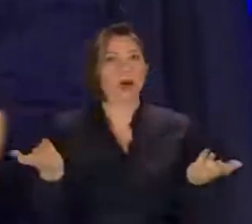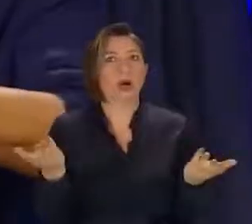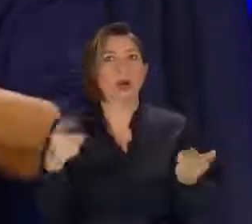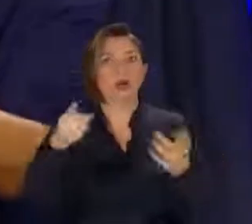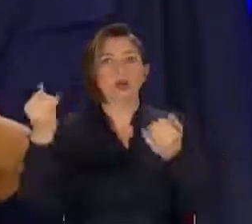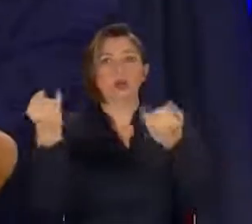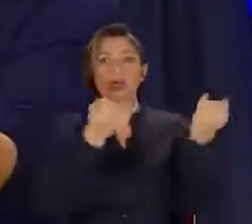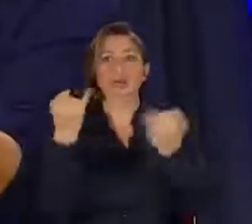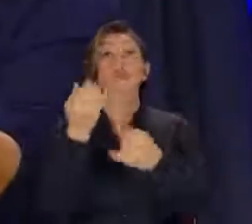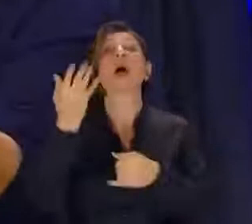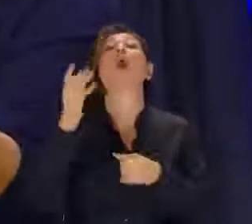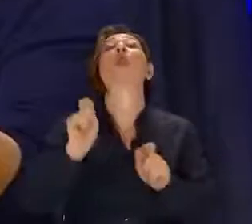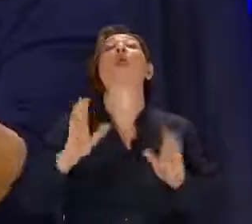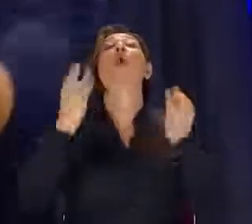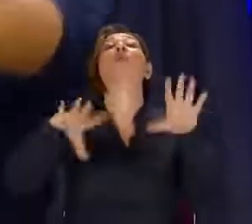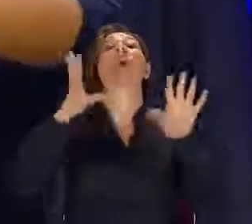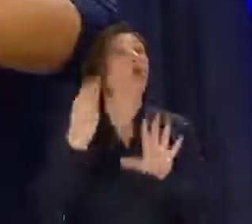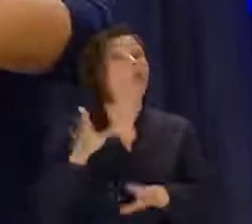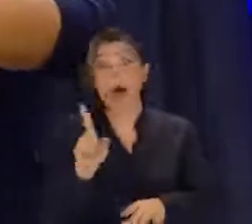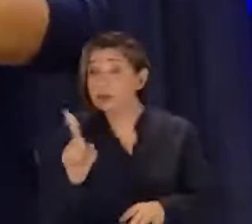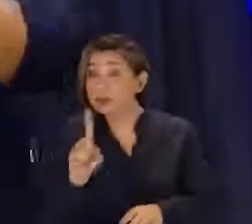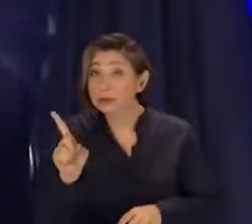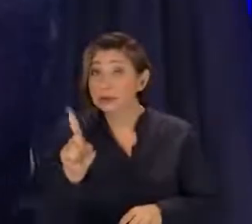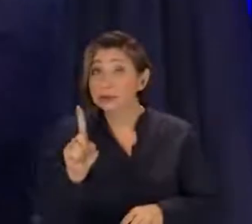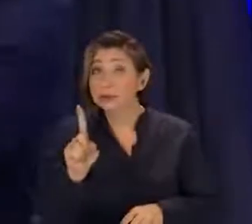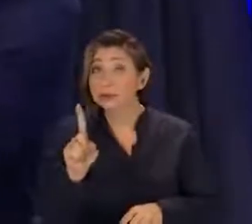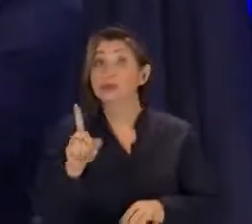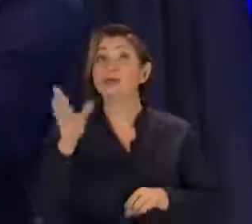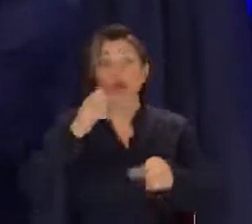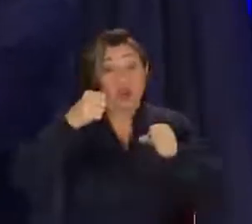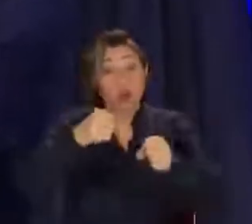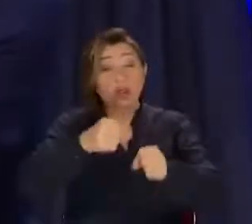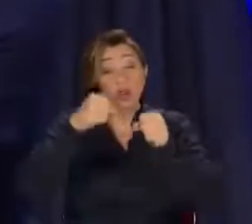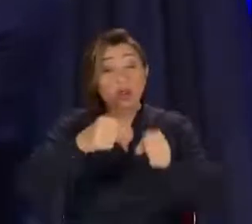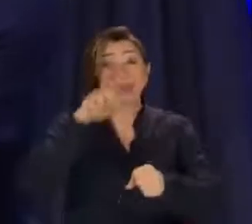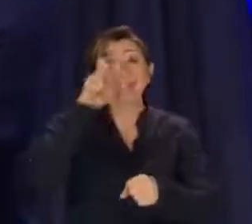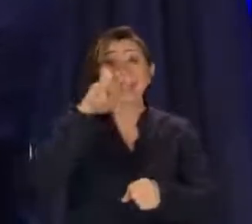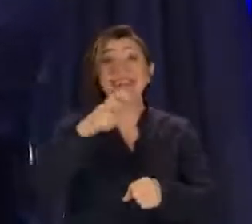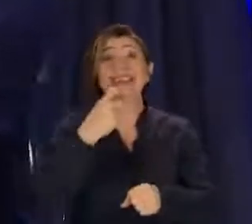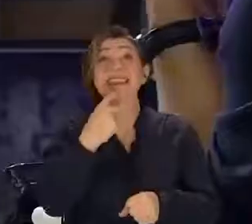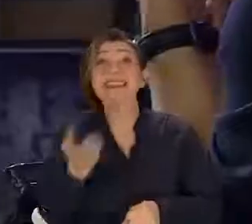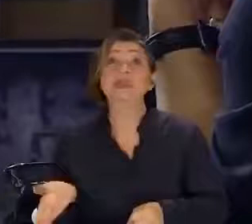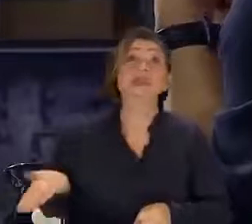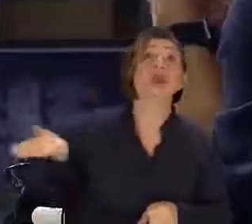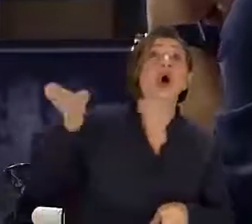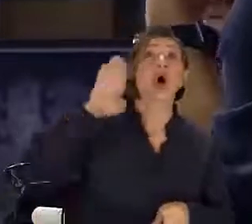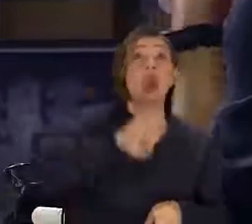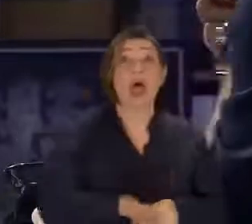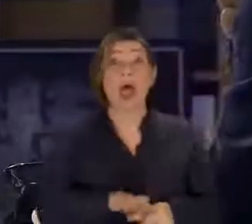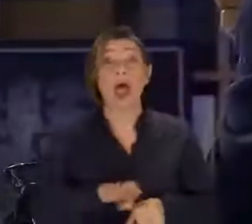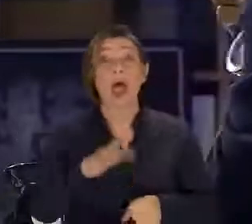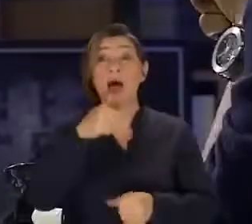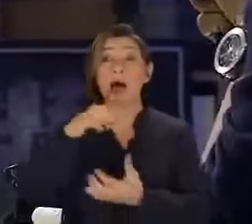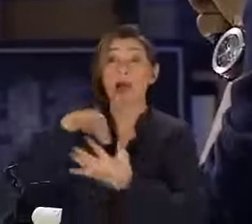Bu tartışmadan olmaz. Hayır. Sonra da zorluya zorluya. Sekiz yıl sonra, sekiz yıl sonra